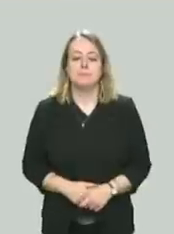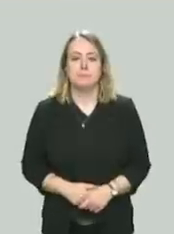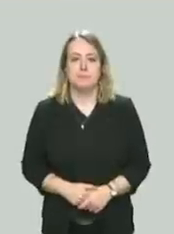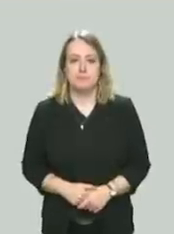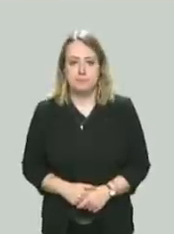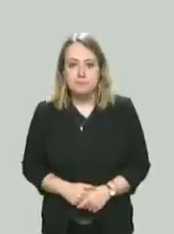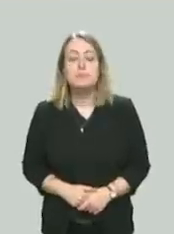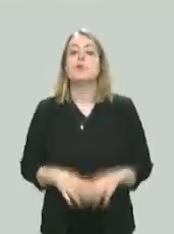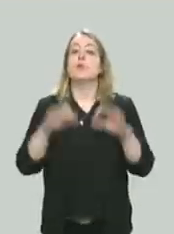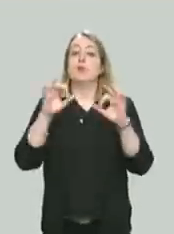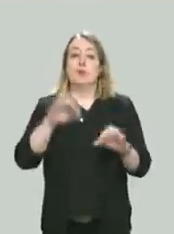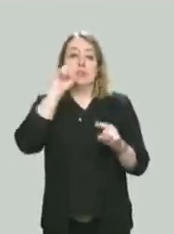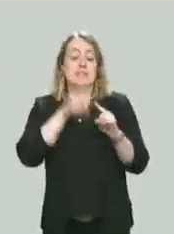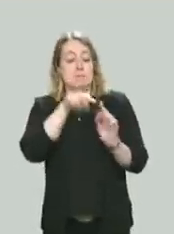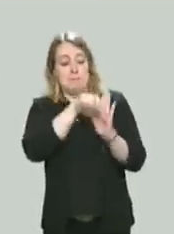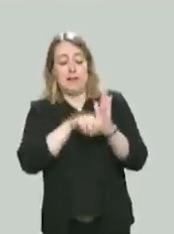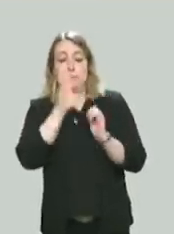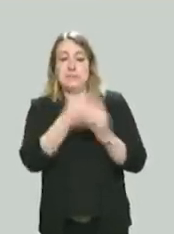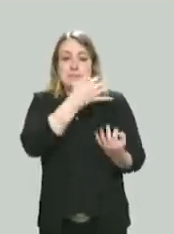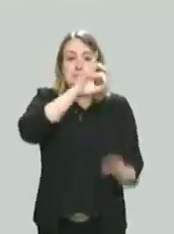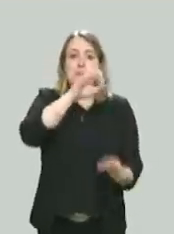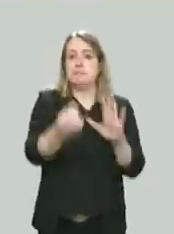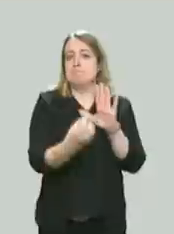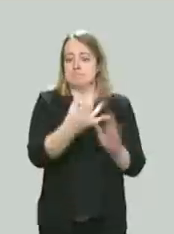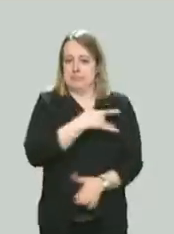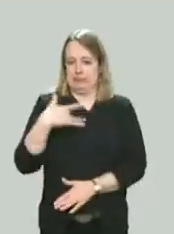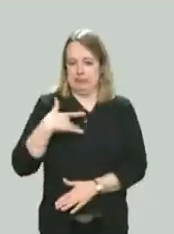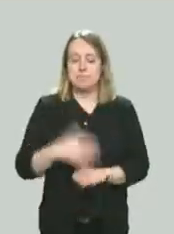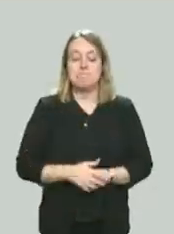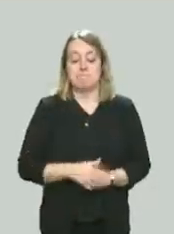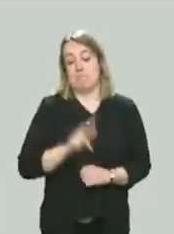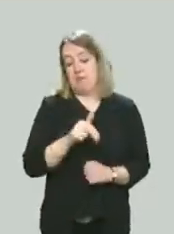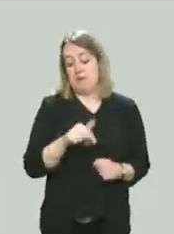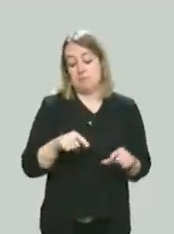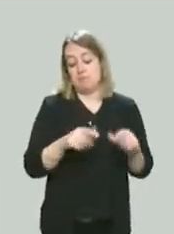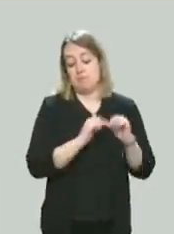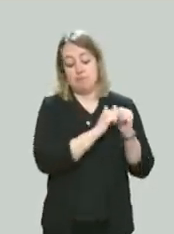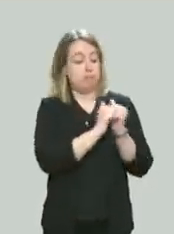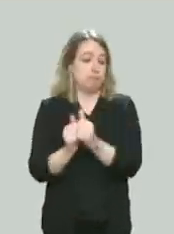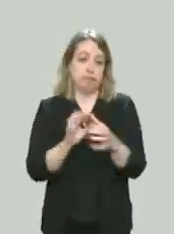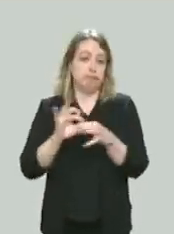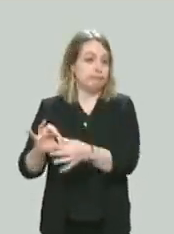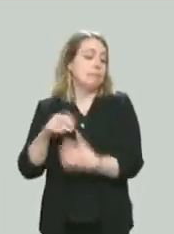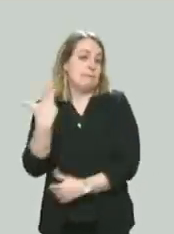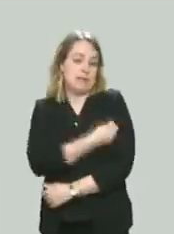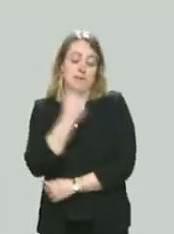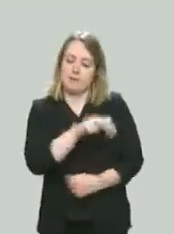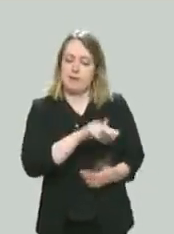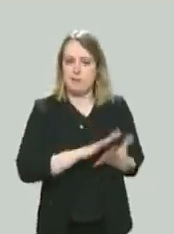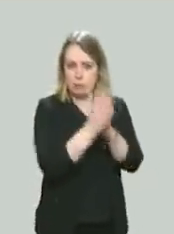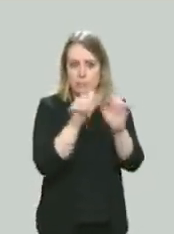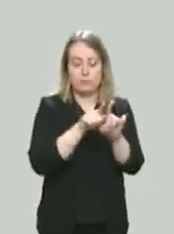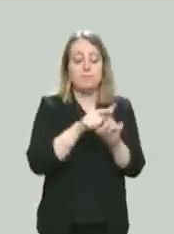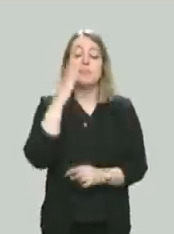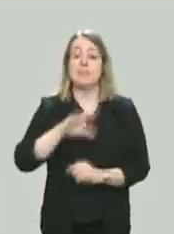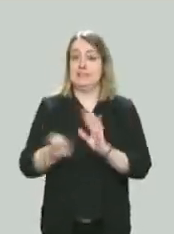Les règles concernant le pass sanitaire vont quant à elles et en cohérence évoluer. Vous le savez, à compter du 15 décembre, le pass